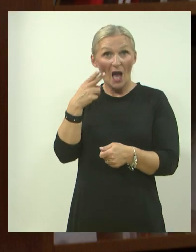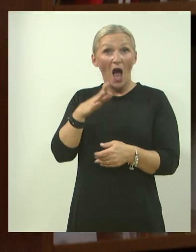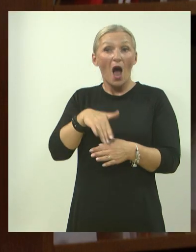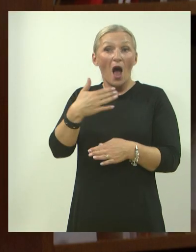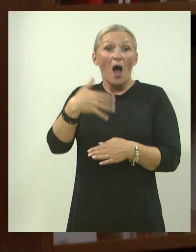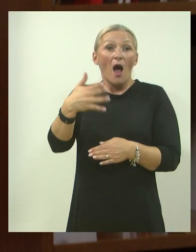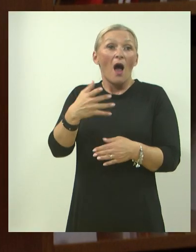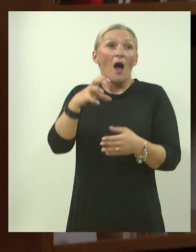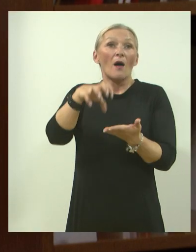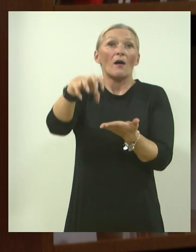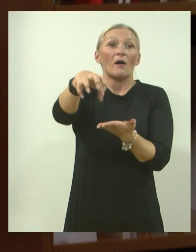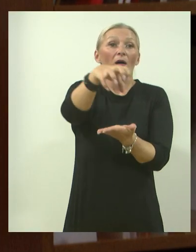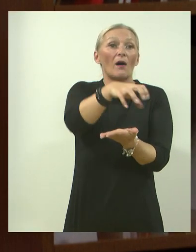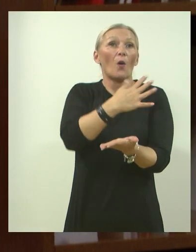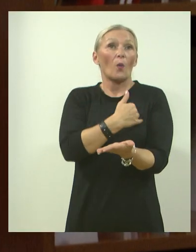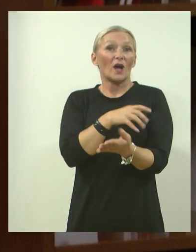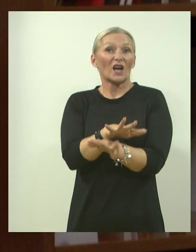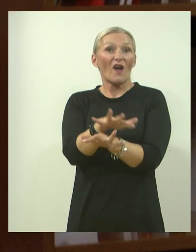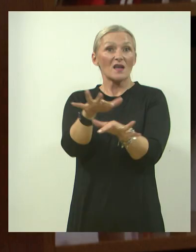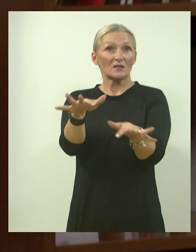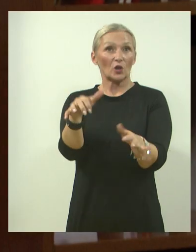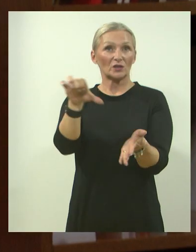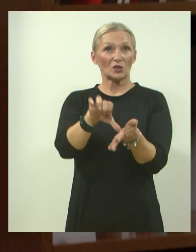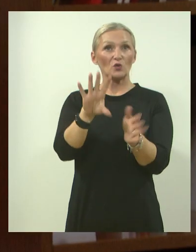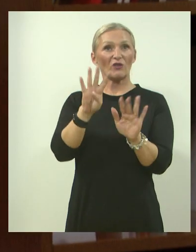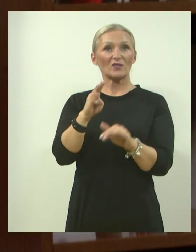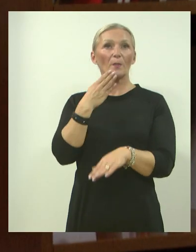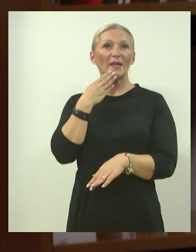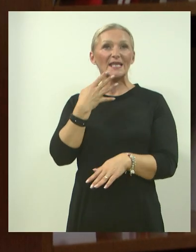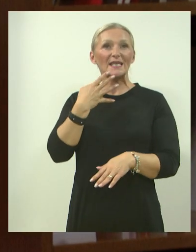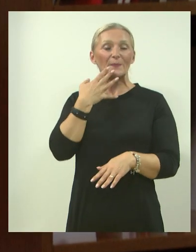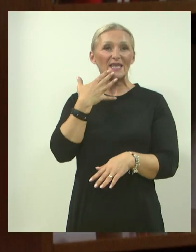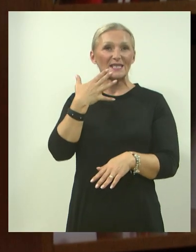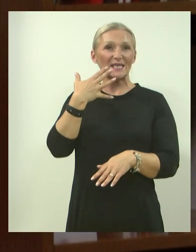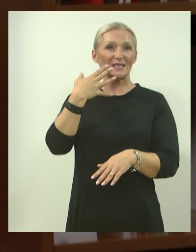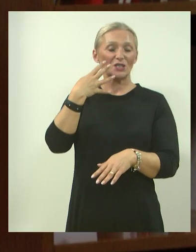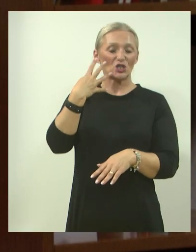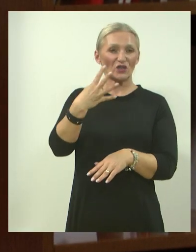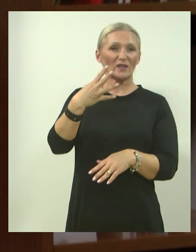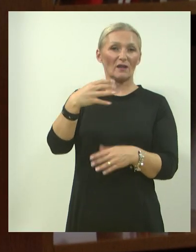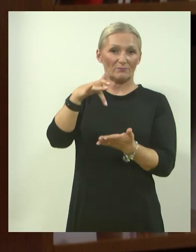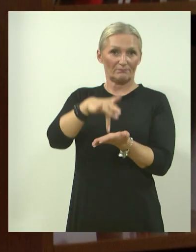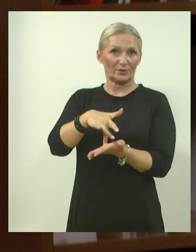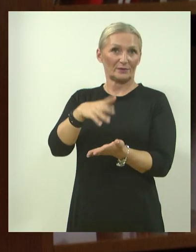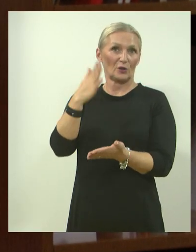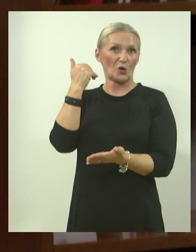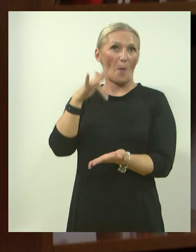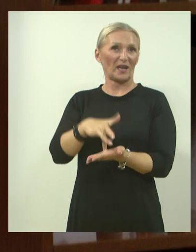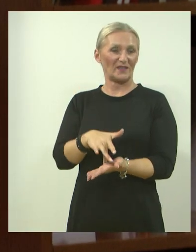osnivale podružnice diljem Hrvatske, pa je tako 1954. godine osnovana i podružnica u Koprivici.